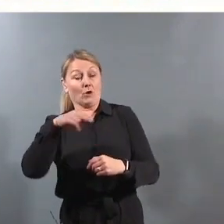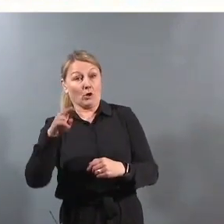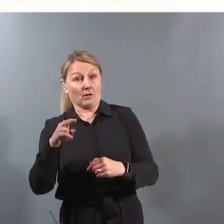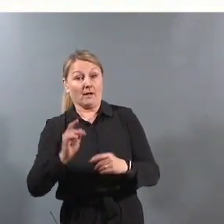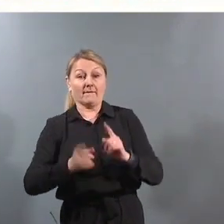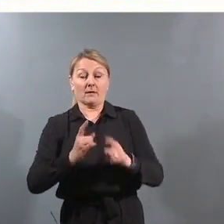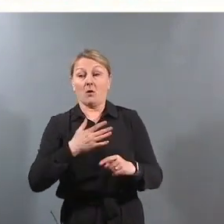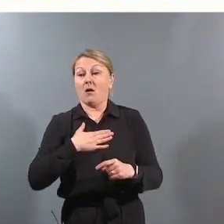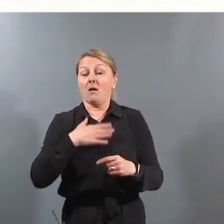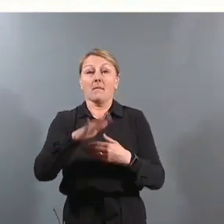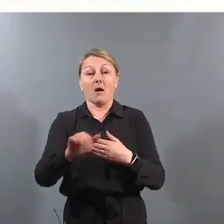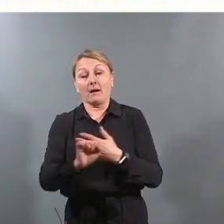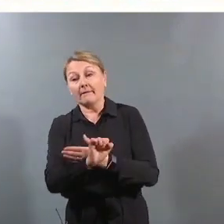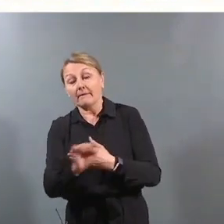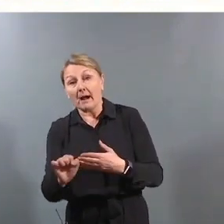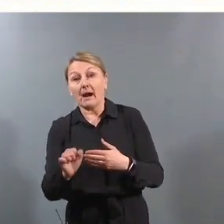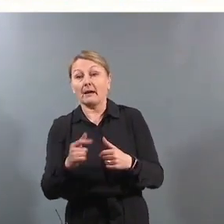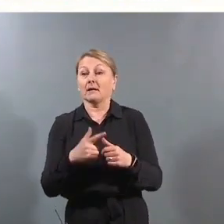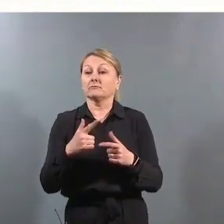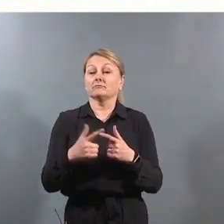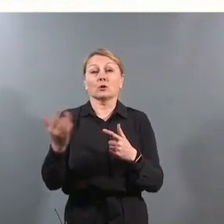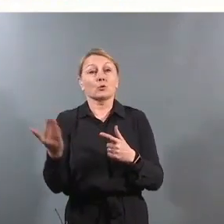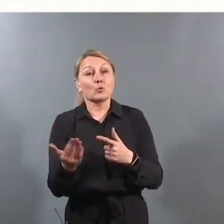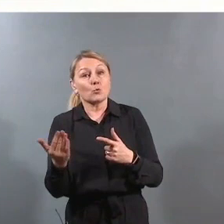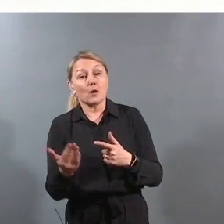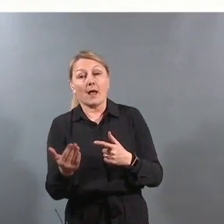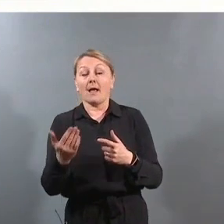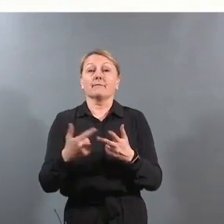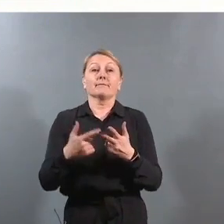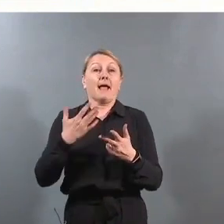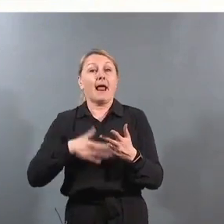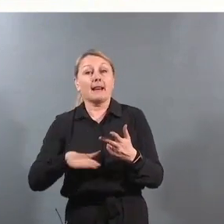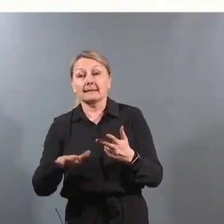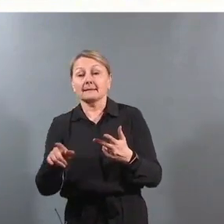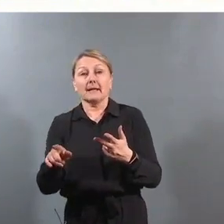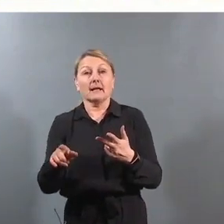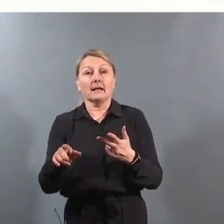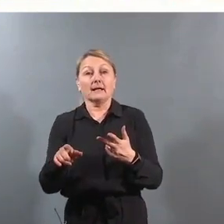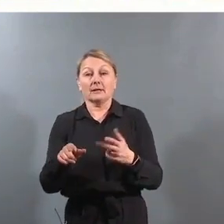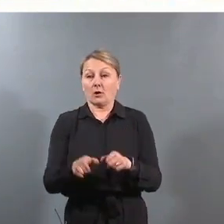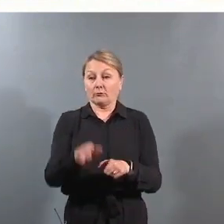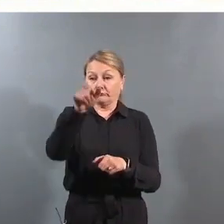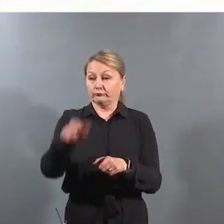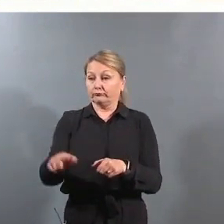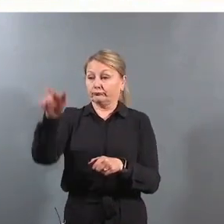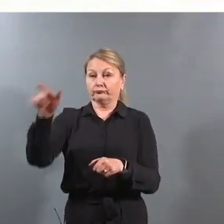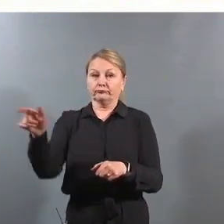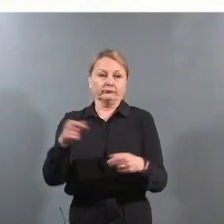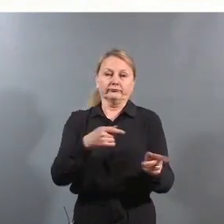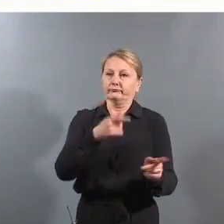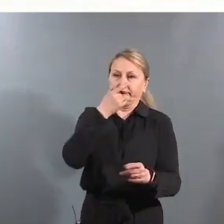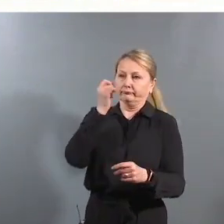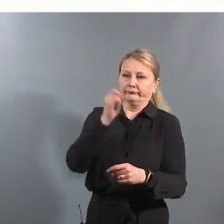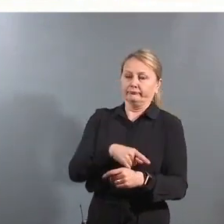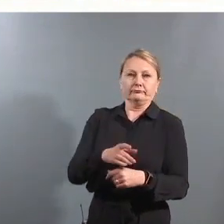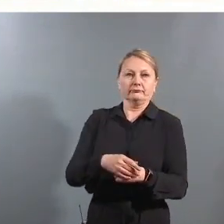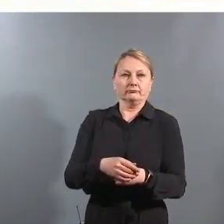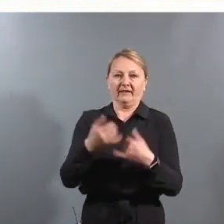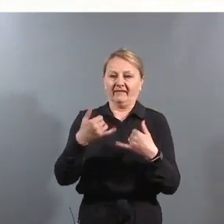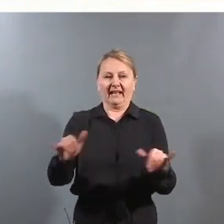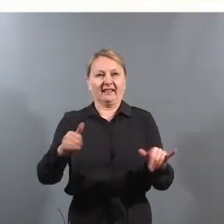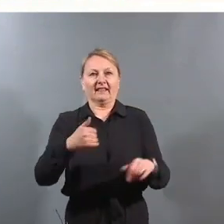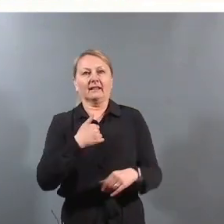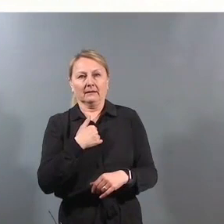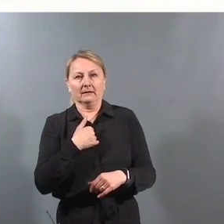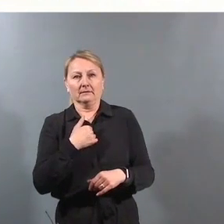ha barnevern, skole, helse i sånne søyler, det er det ingen som bryr seg om. Det gjør vi fritt